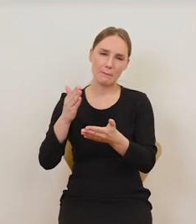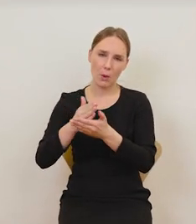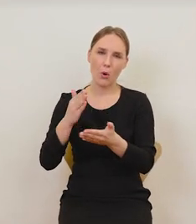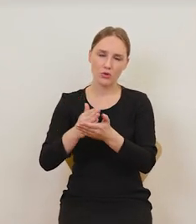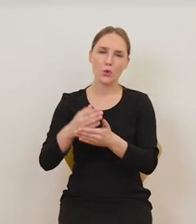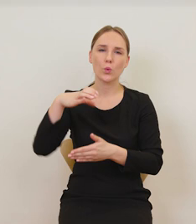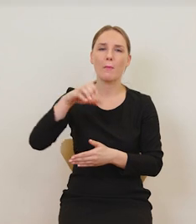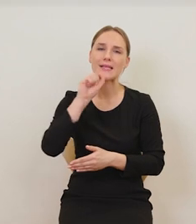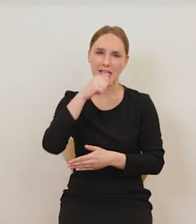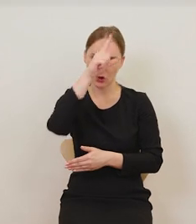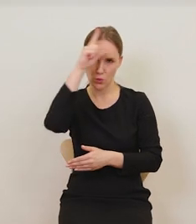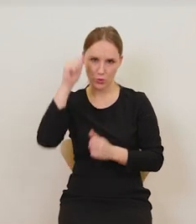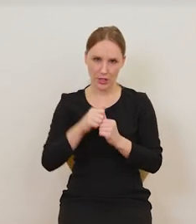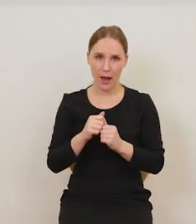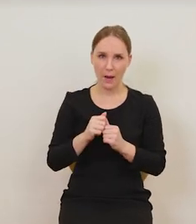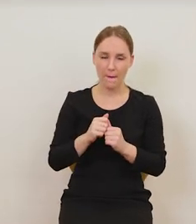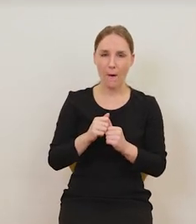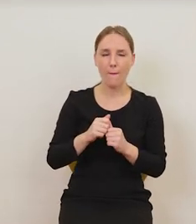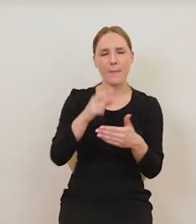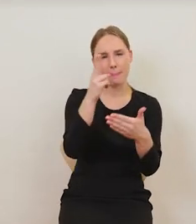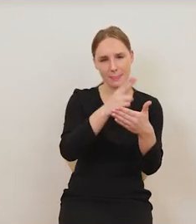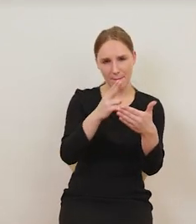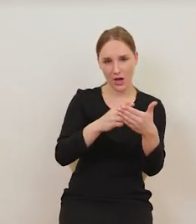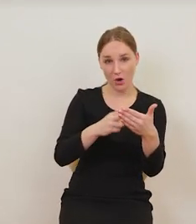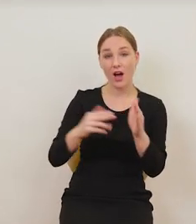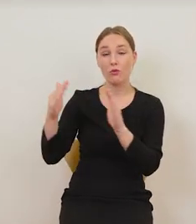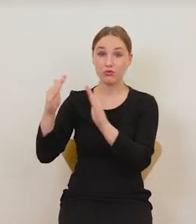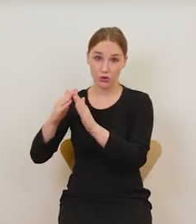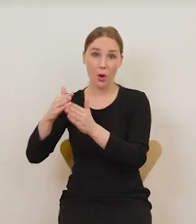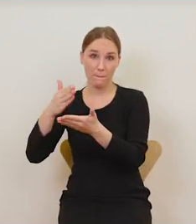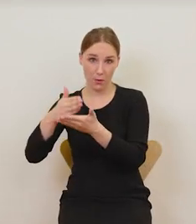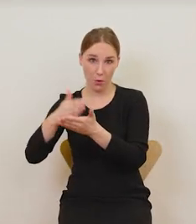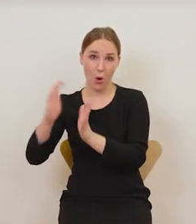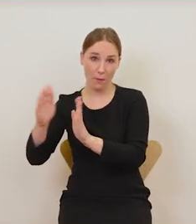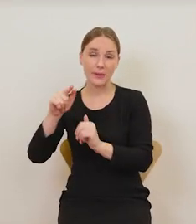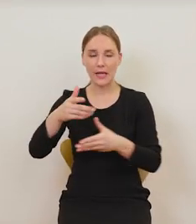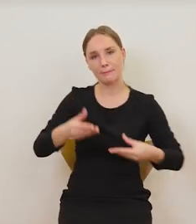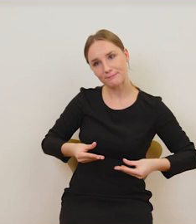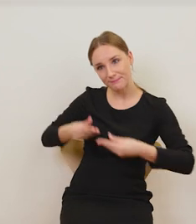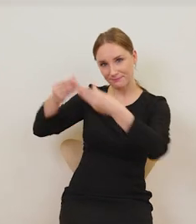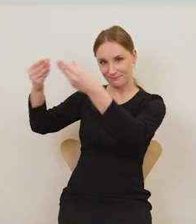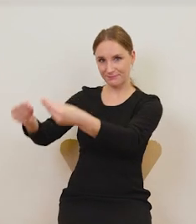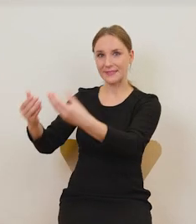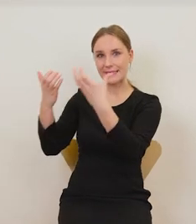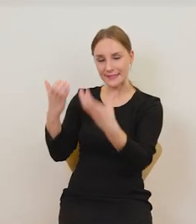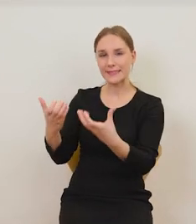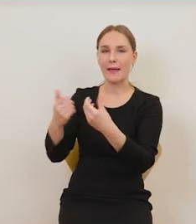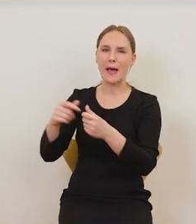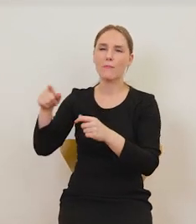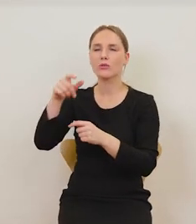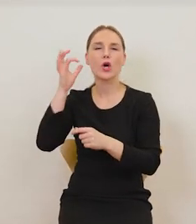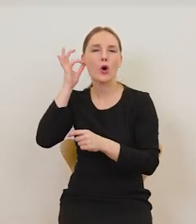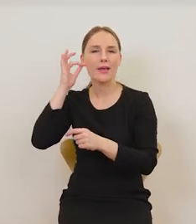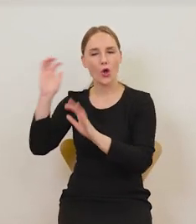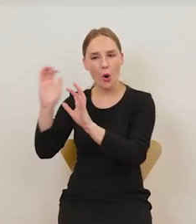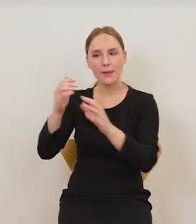Namalował ten obraz i zaniósł do tego przytułku, chcąc go wręczyć regentkom